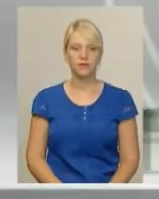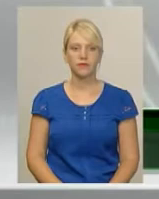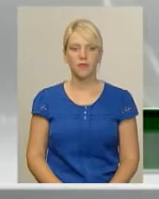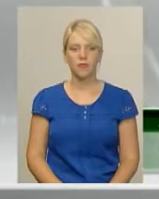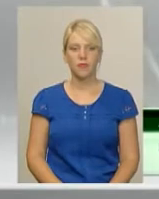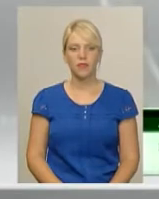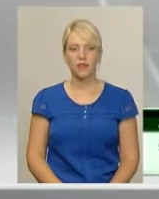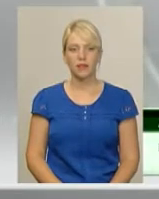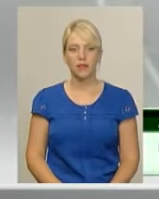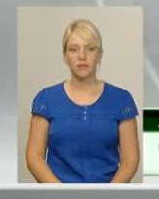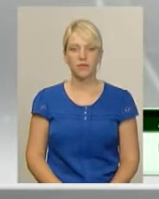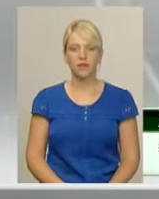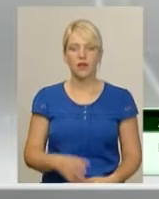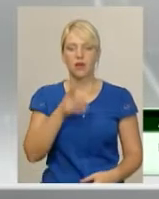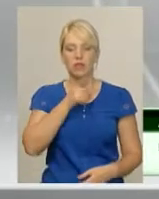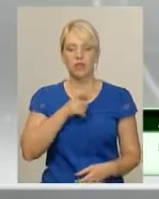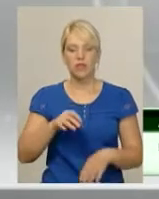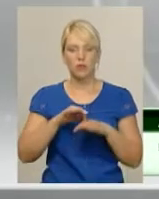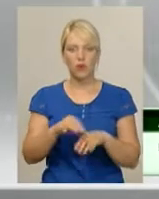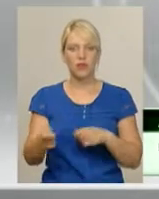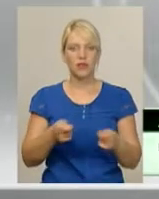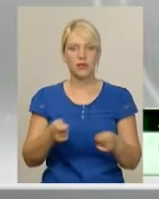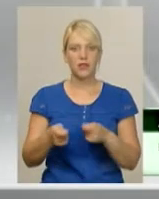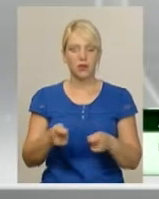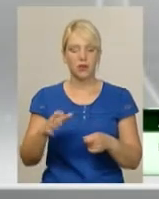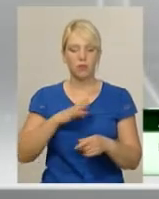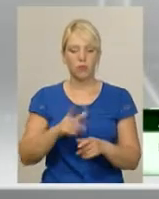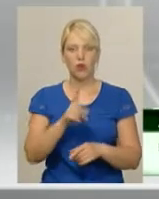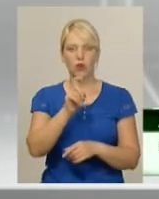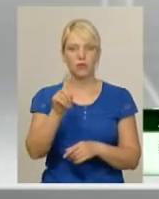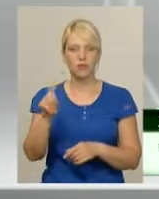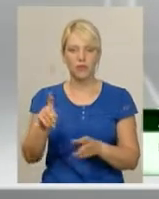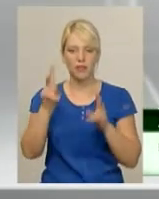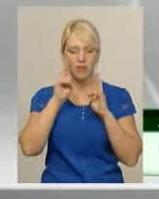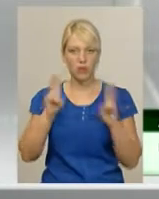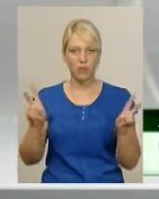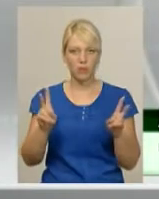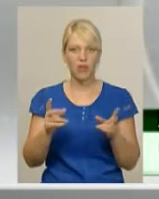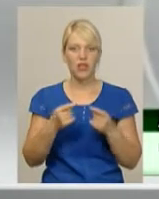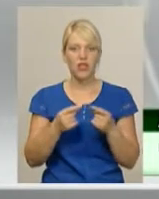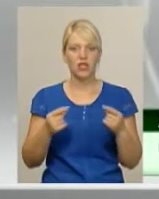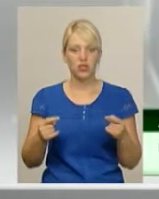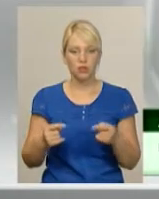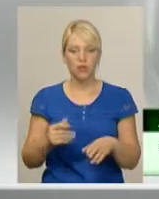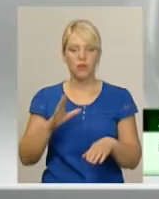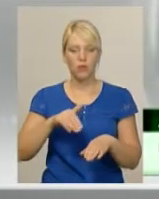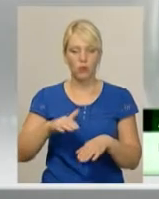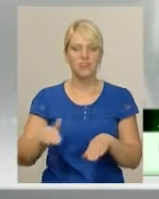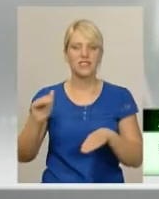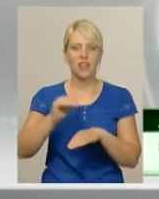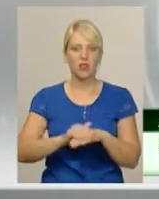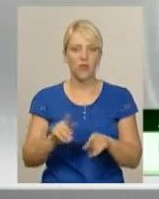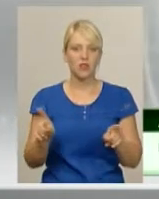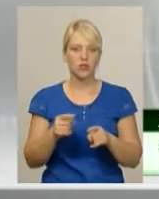Під час проведення дискотеки було розбризкано невідому речовину. Так, як приїжджали слідчі, вони встановили, що це було в перцевій